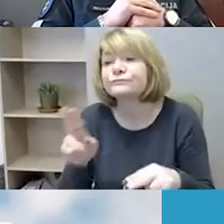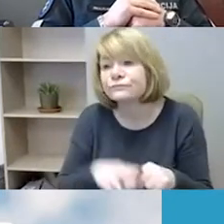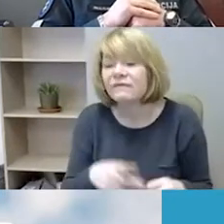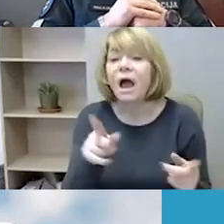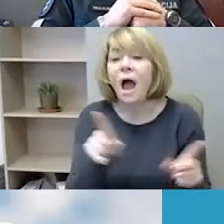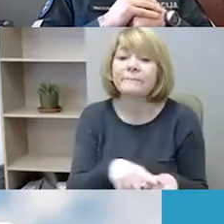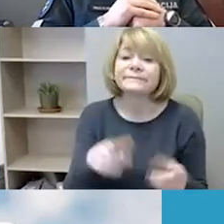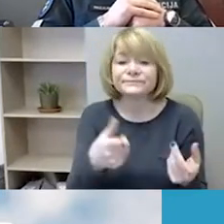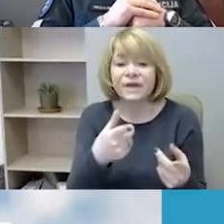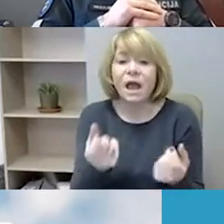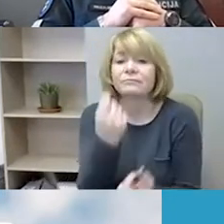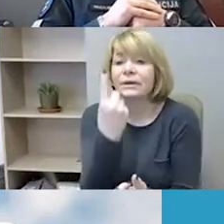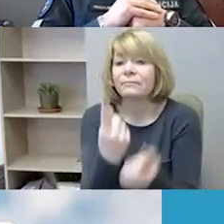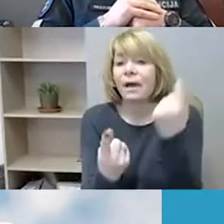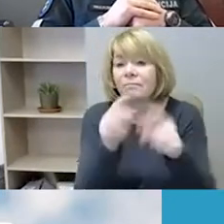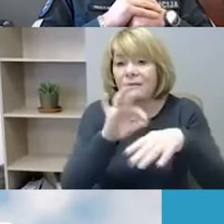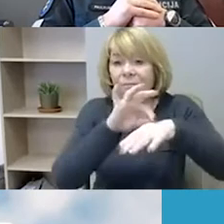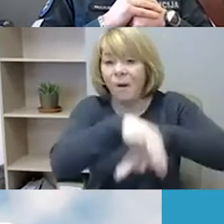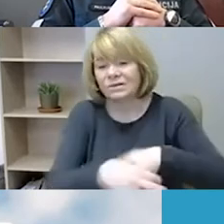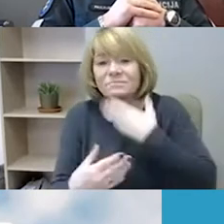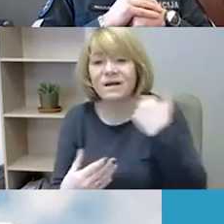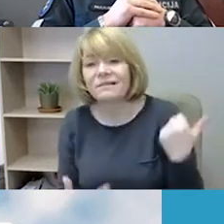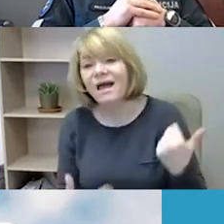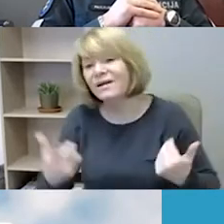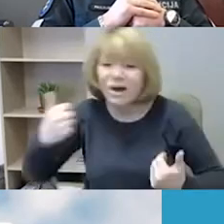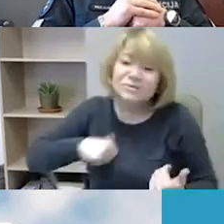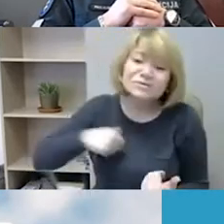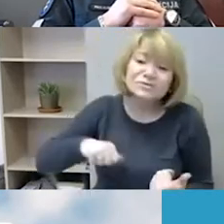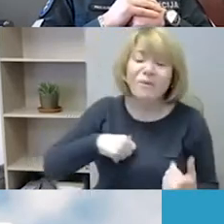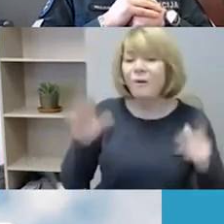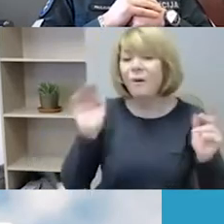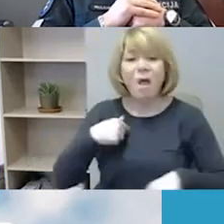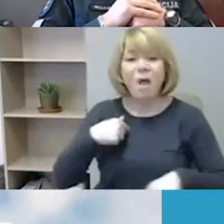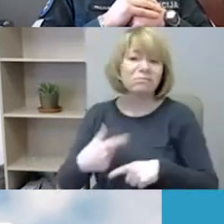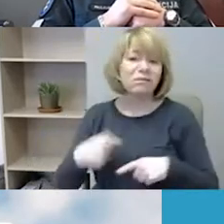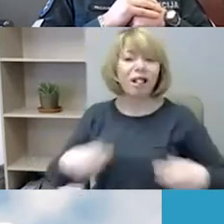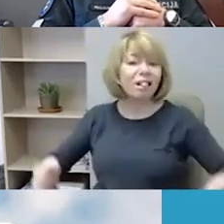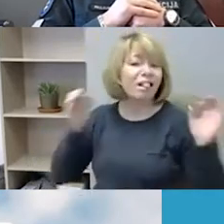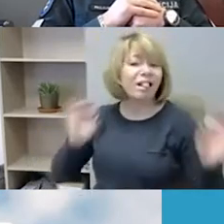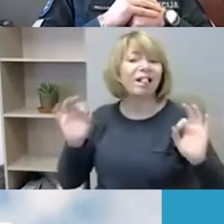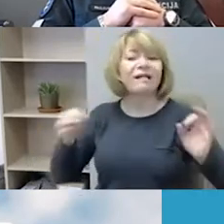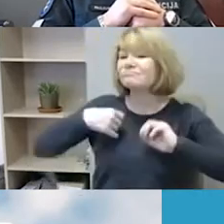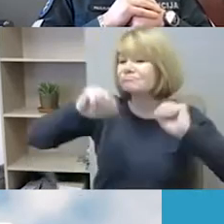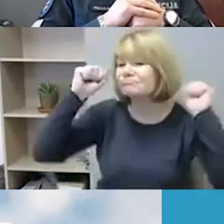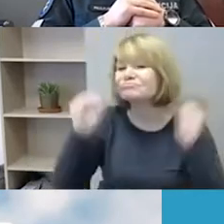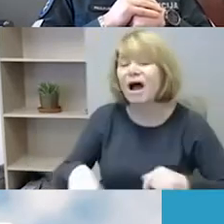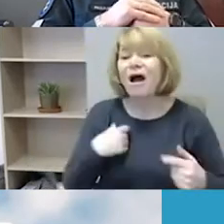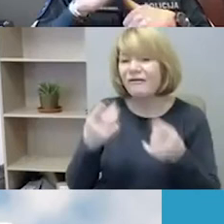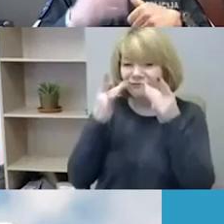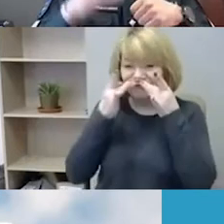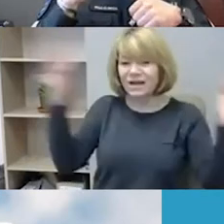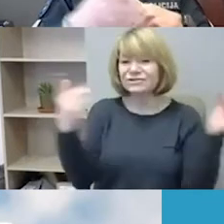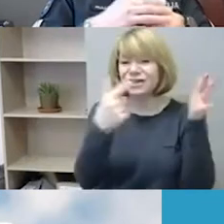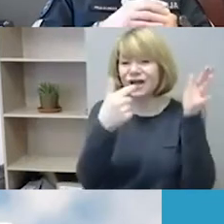sindromą. Ir asmuo jaučiasi gana laisvai. Tikrai galiu viešai žeminti kažkokią tai